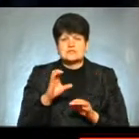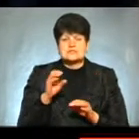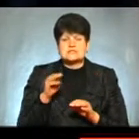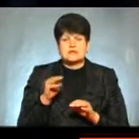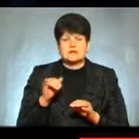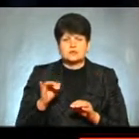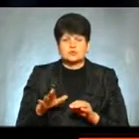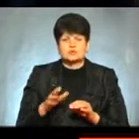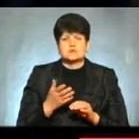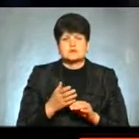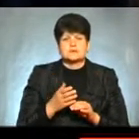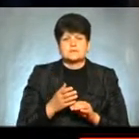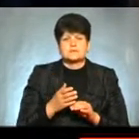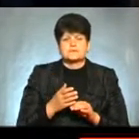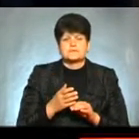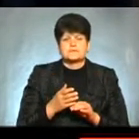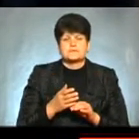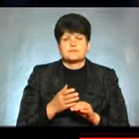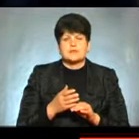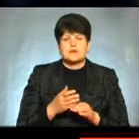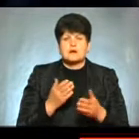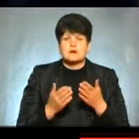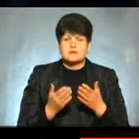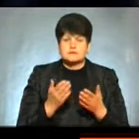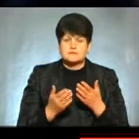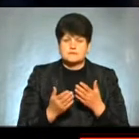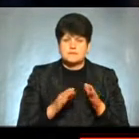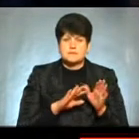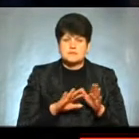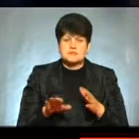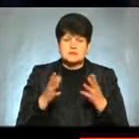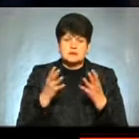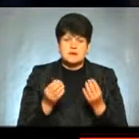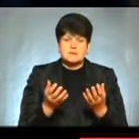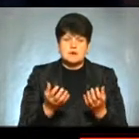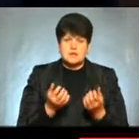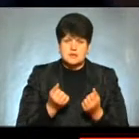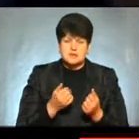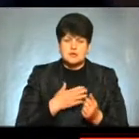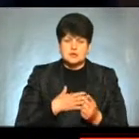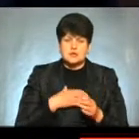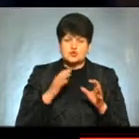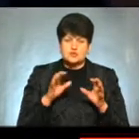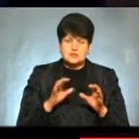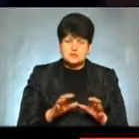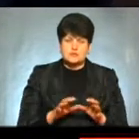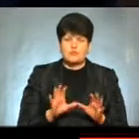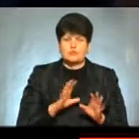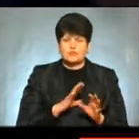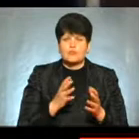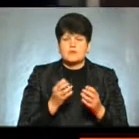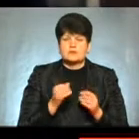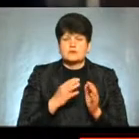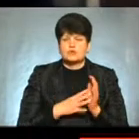захист осіб, які простигали настрій в ЧАС Однак, після дня прийняття нашого закону, він був прийняти в 1992